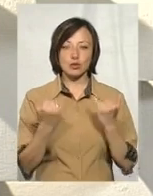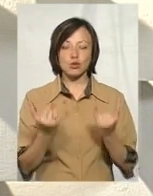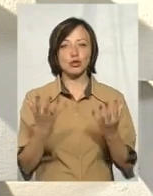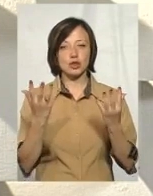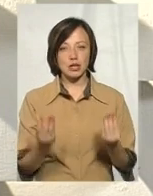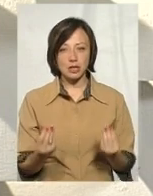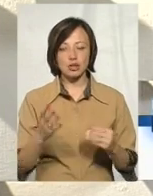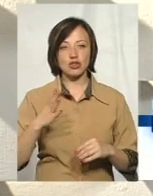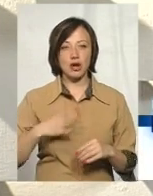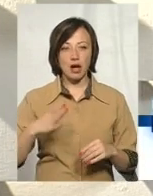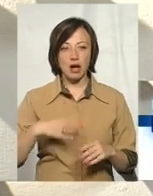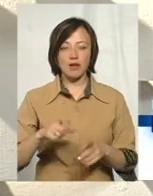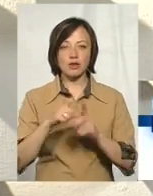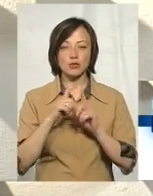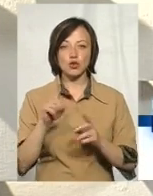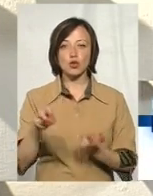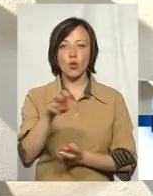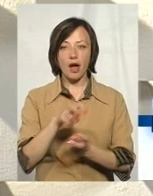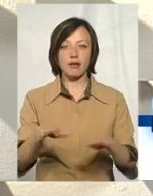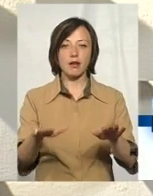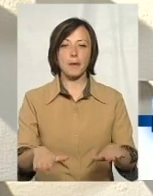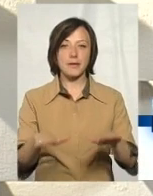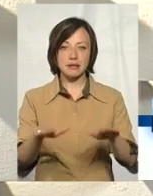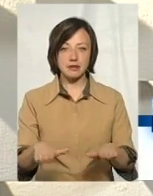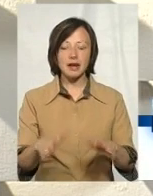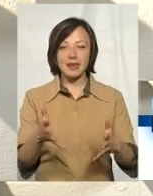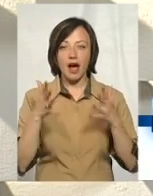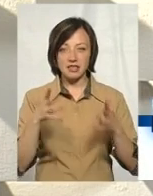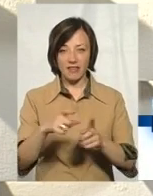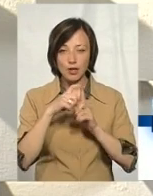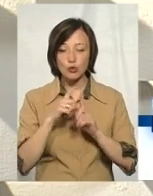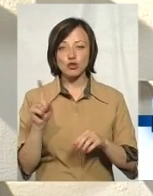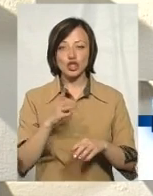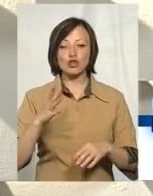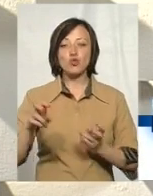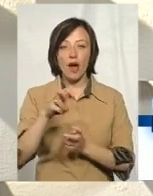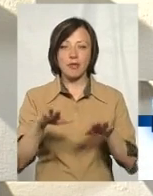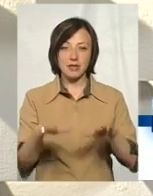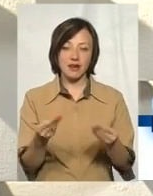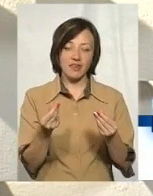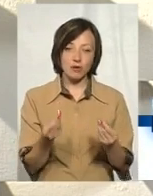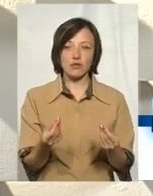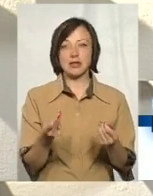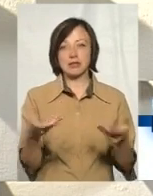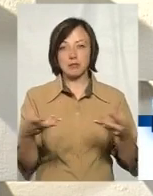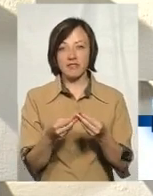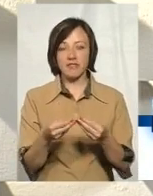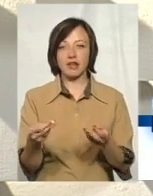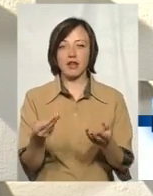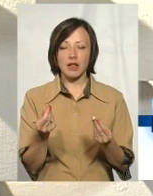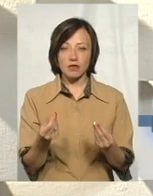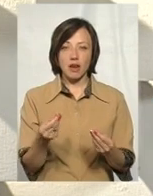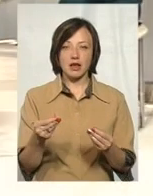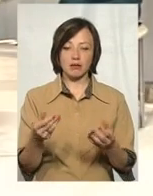день чітка є відповідь, що шукайте на місцях фінансування. Можливо, співфінансування з обласного бюджету буде.